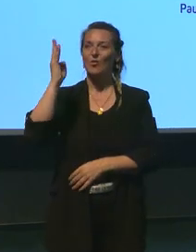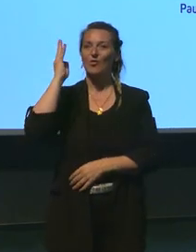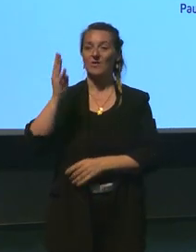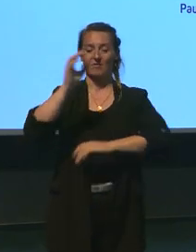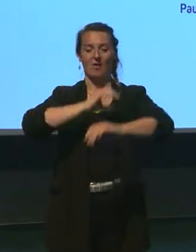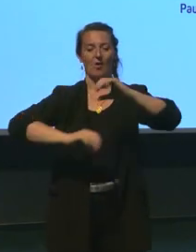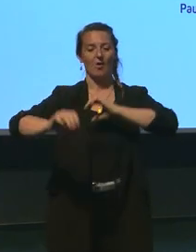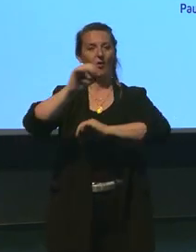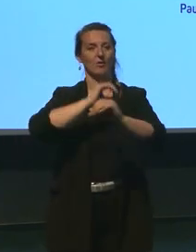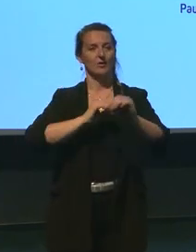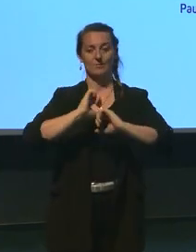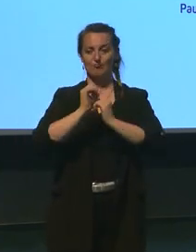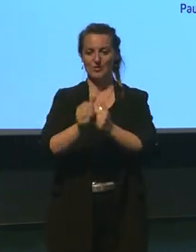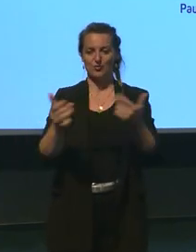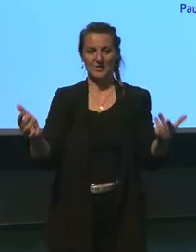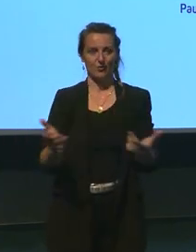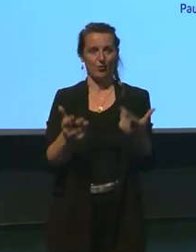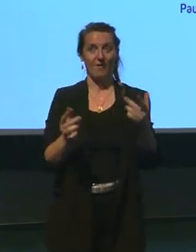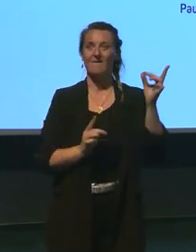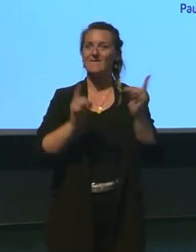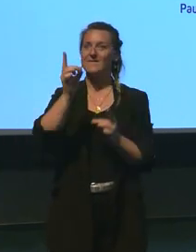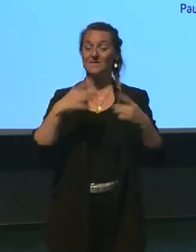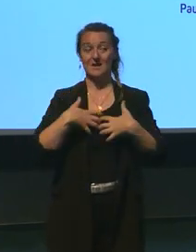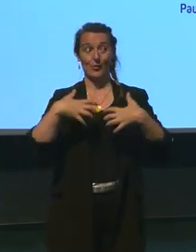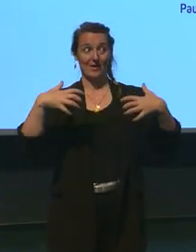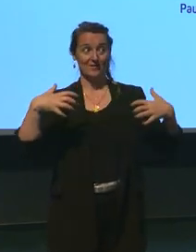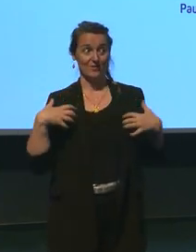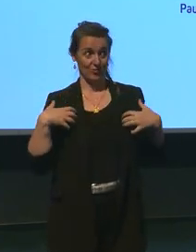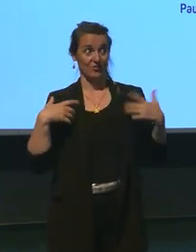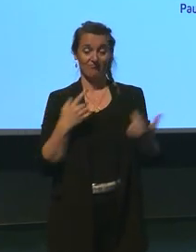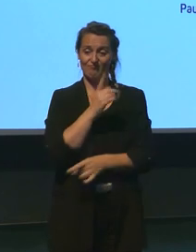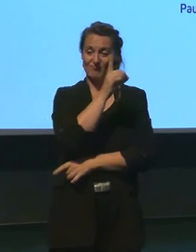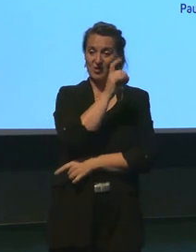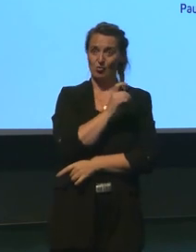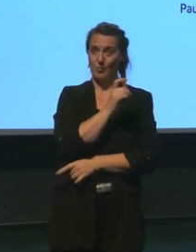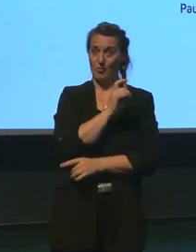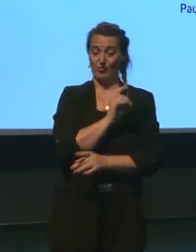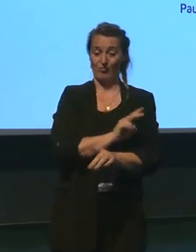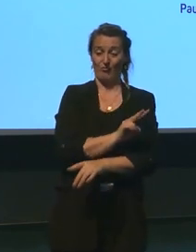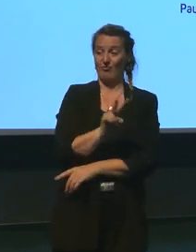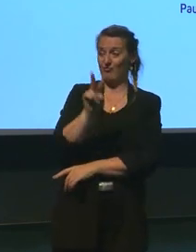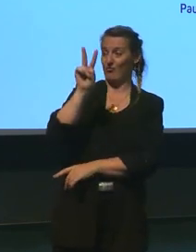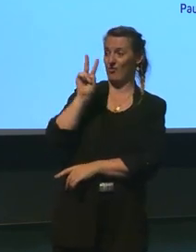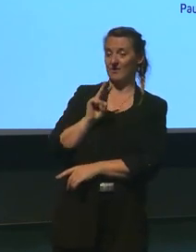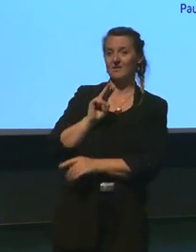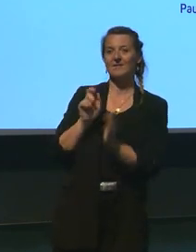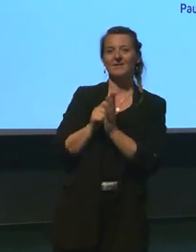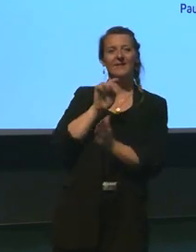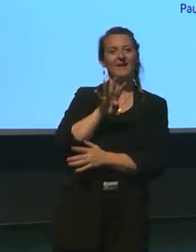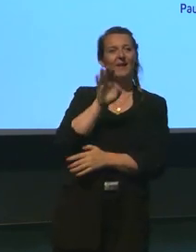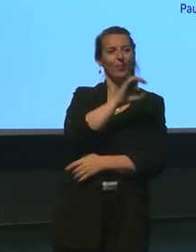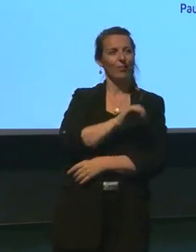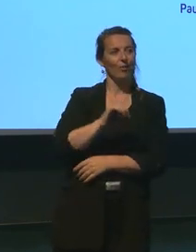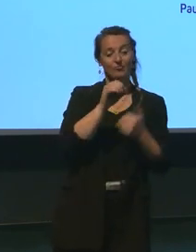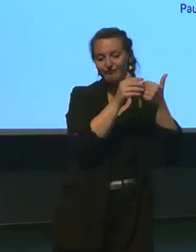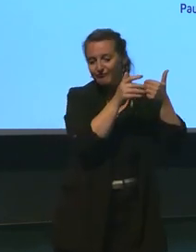organisée dans le cadre de la fête de la science qui a débuté vendredi dernier le 4 octobre et